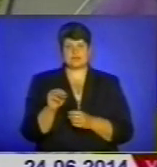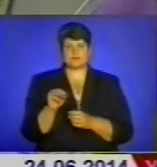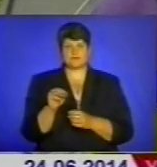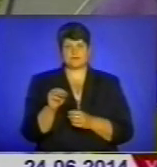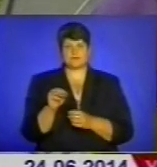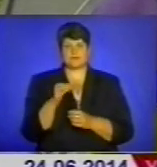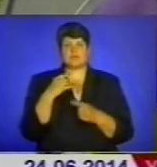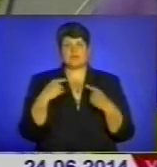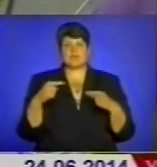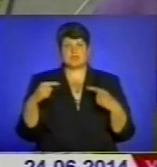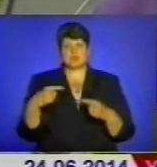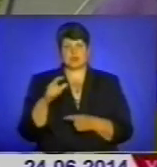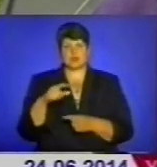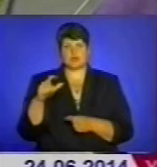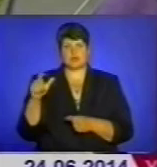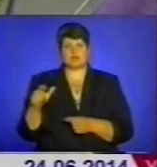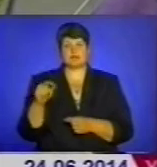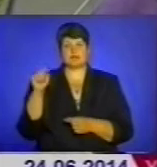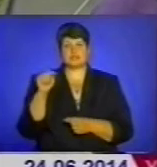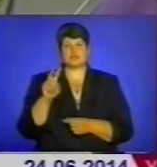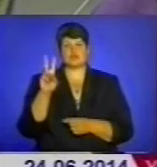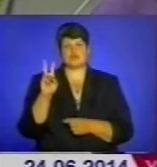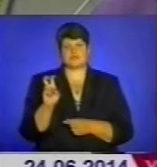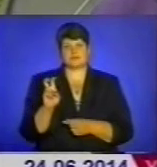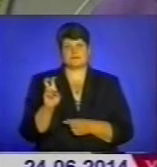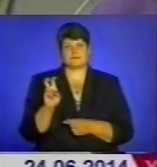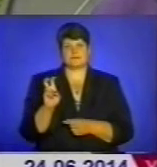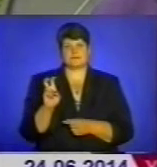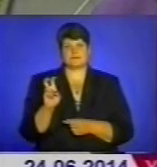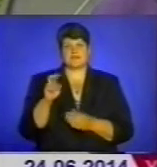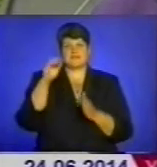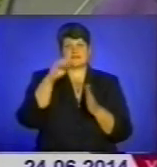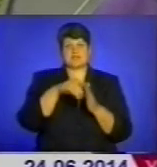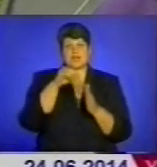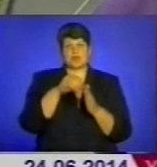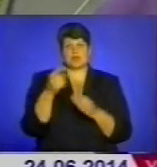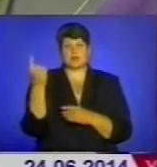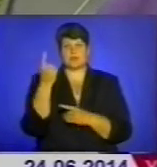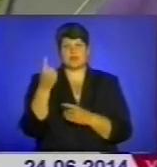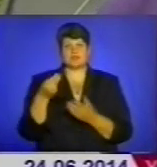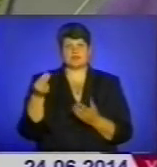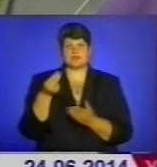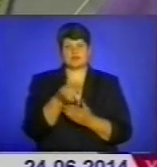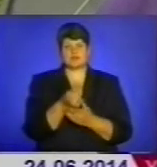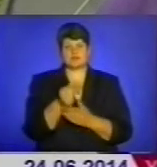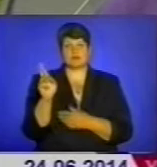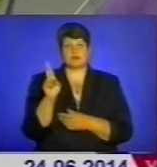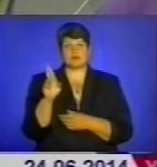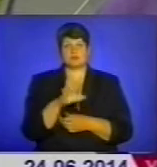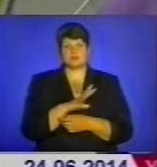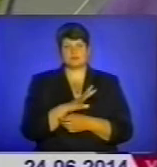від іншої громадянки 1200. В скриньку перший внесок в п'ятницю був